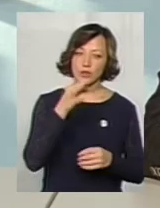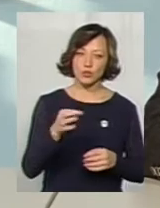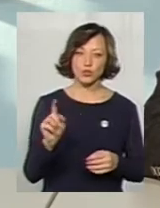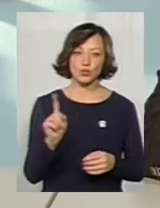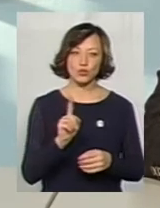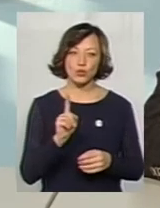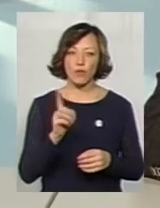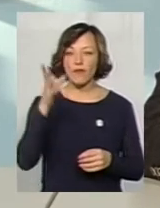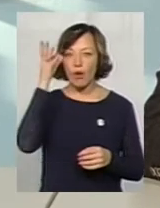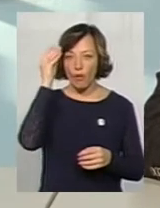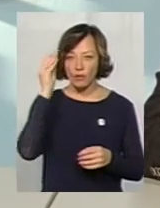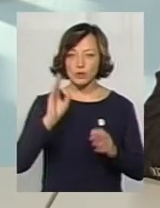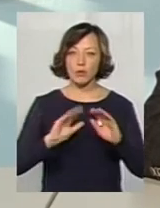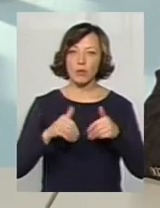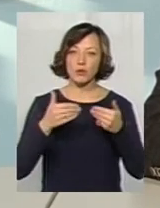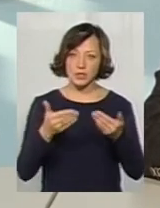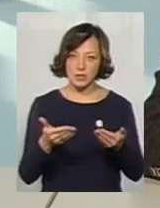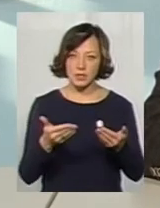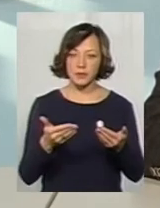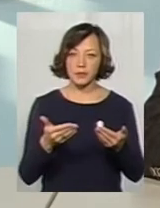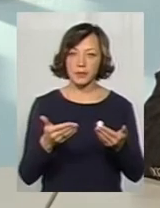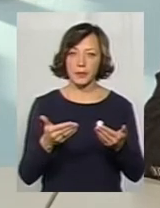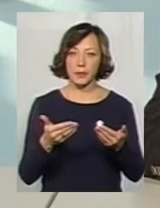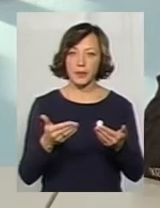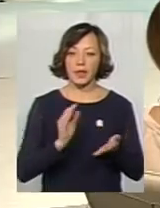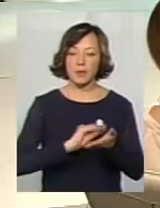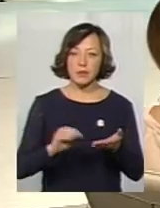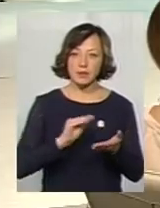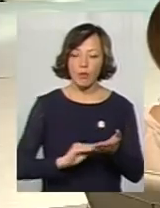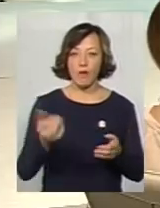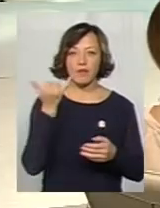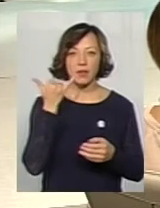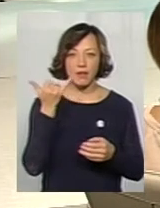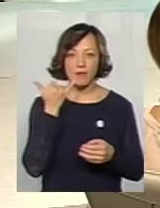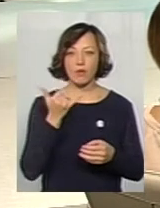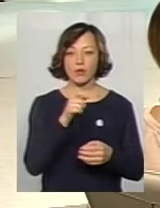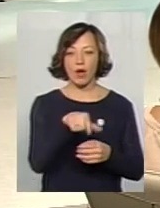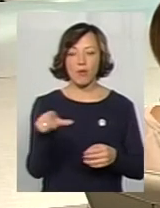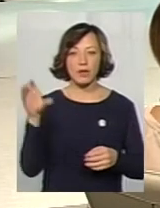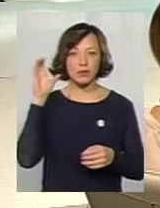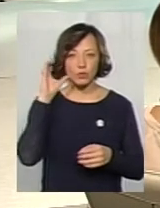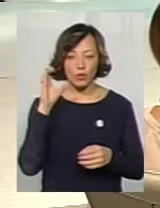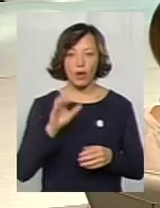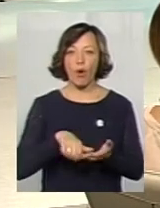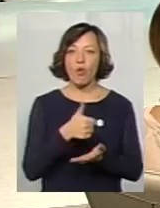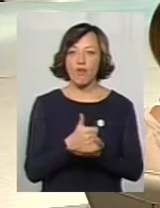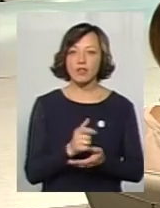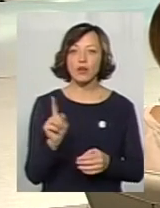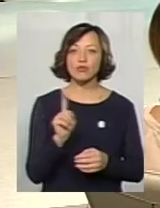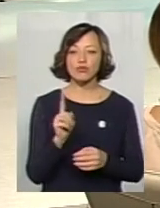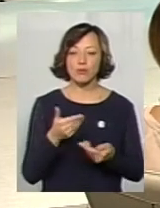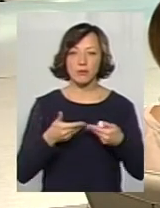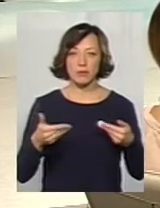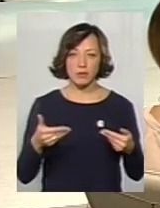що враховуючи пропозиції письмові, телефонні, на громадських слуханнях, головне, з чого ми